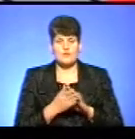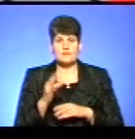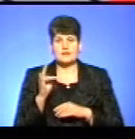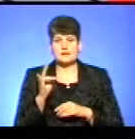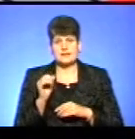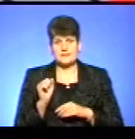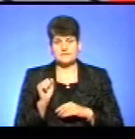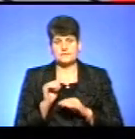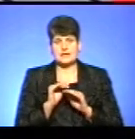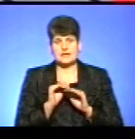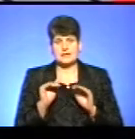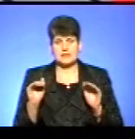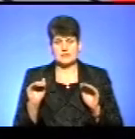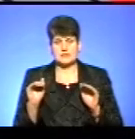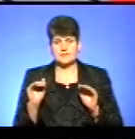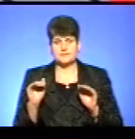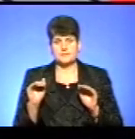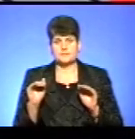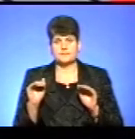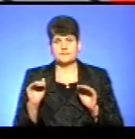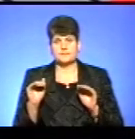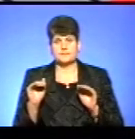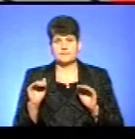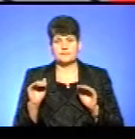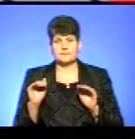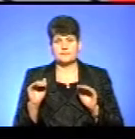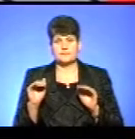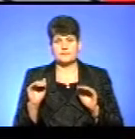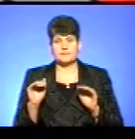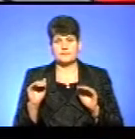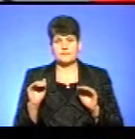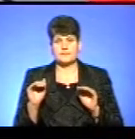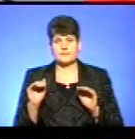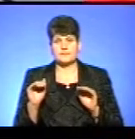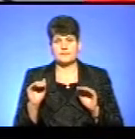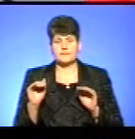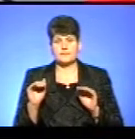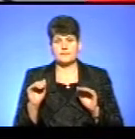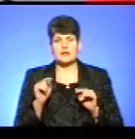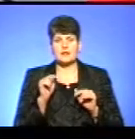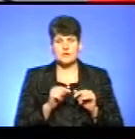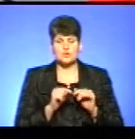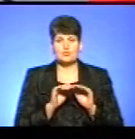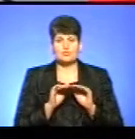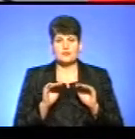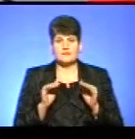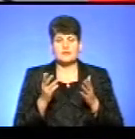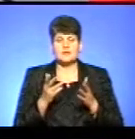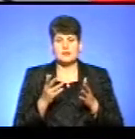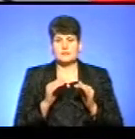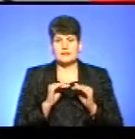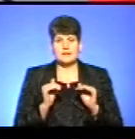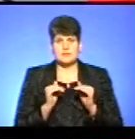тому рівні, яка би не